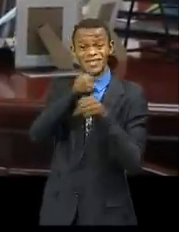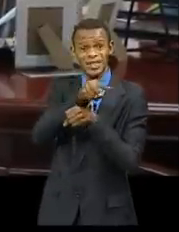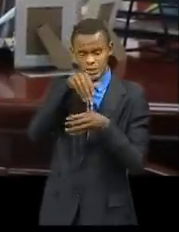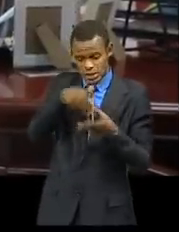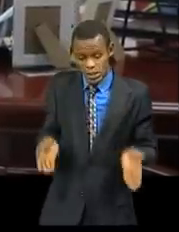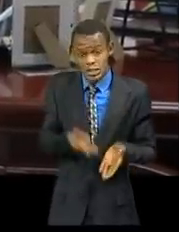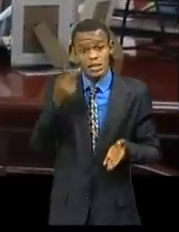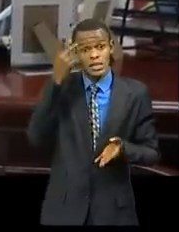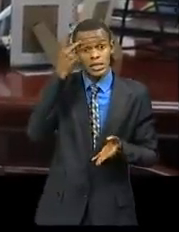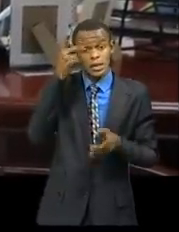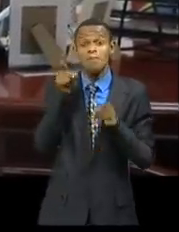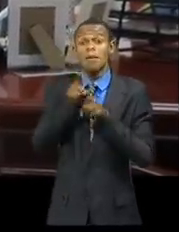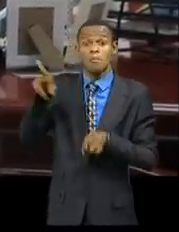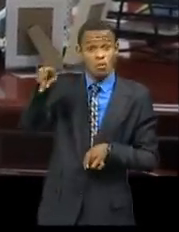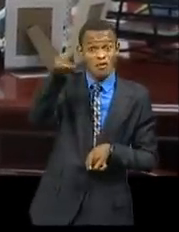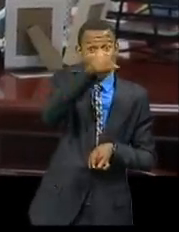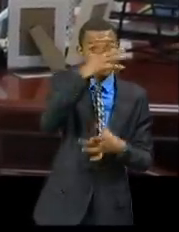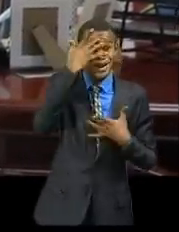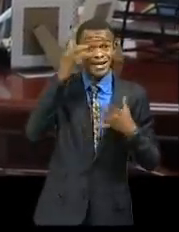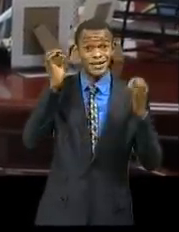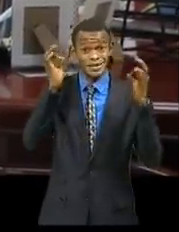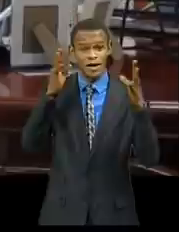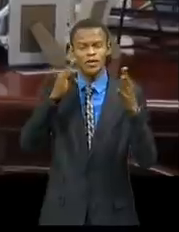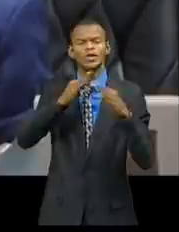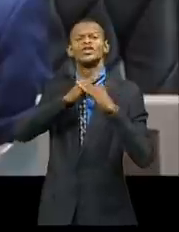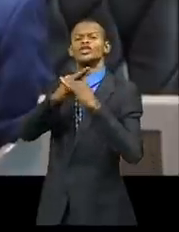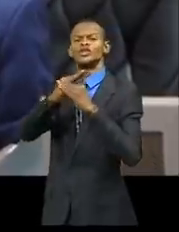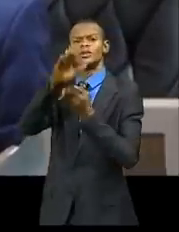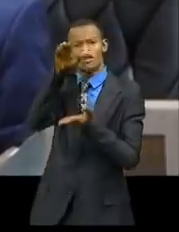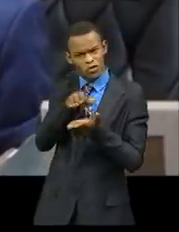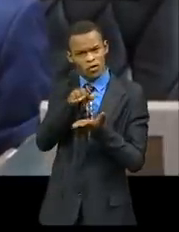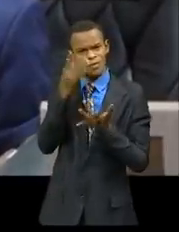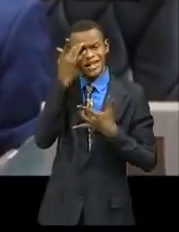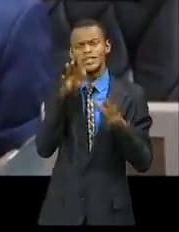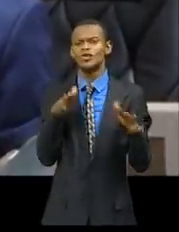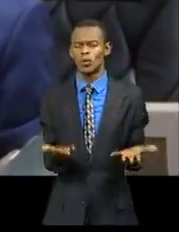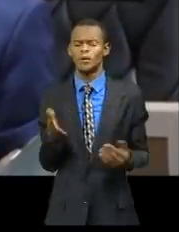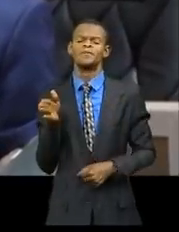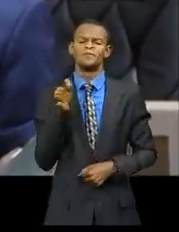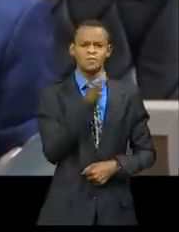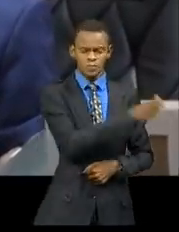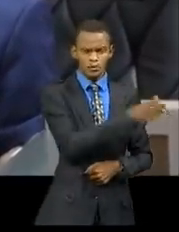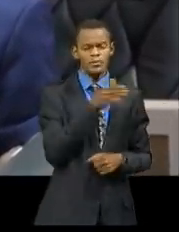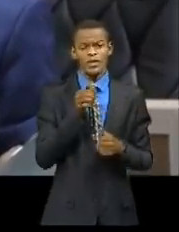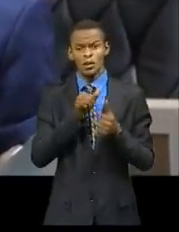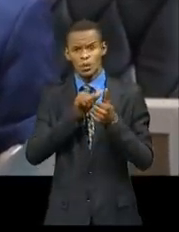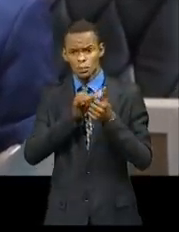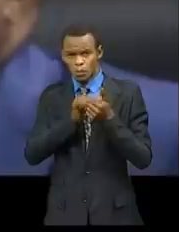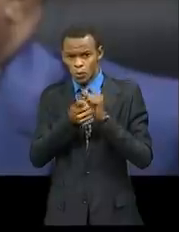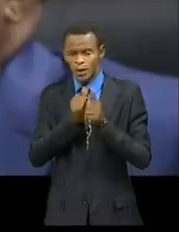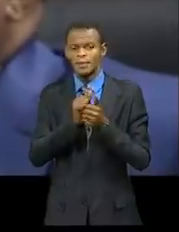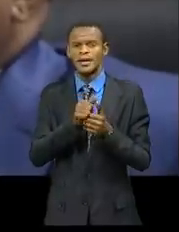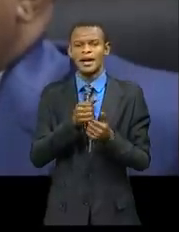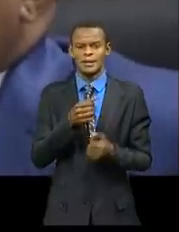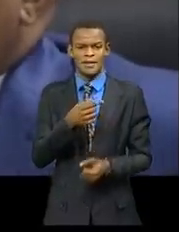par cette troisième vague. En ce qui concerne les processus d'allocation diversifiée de vaccins